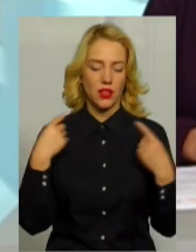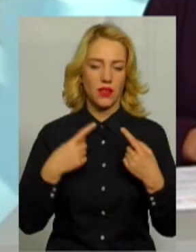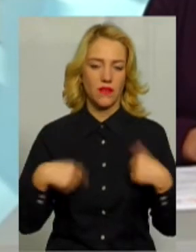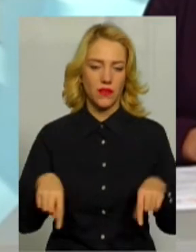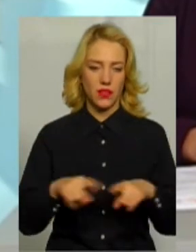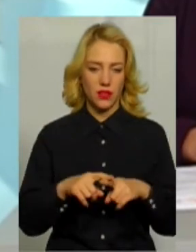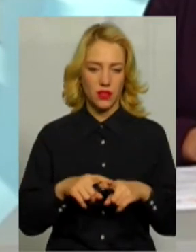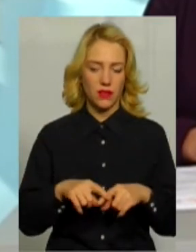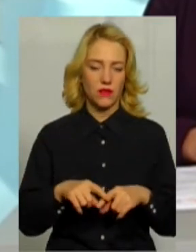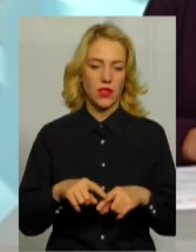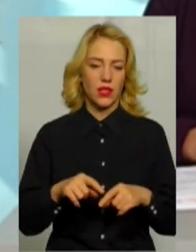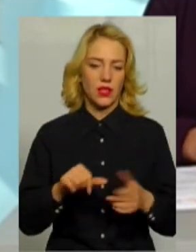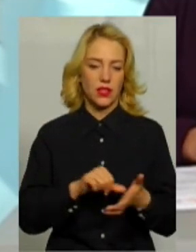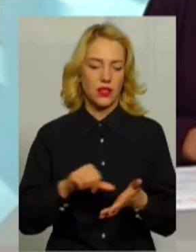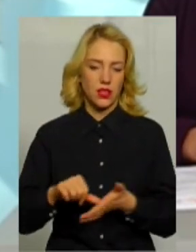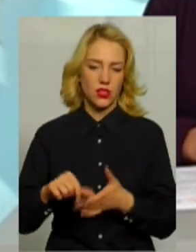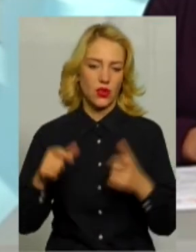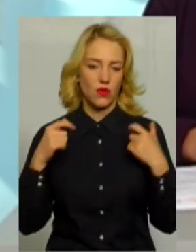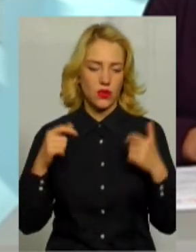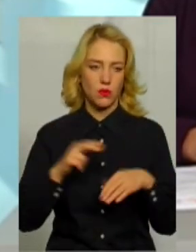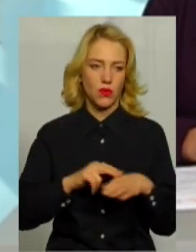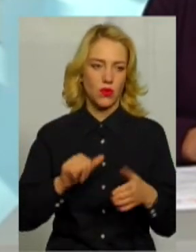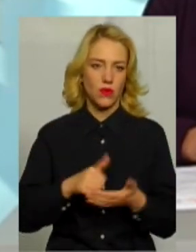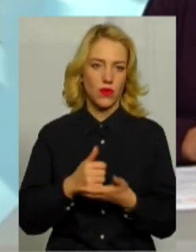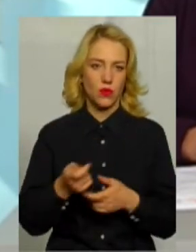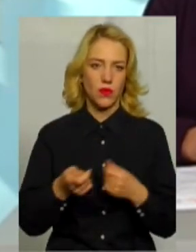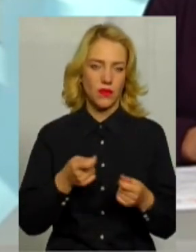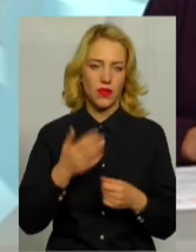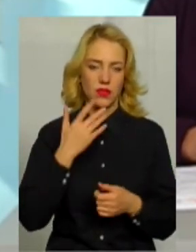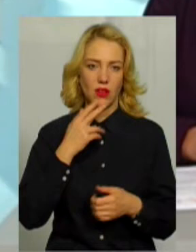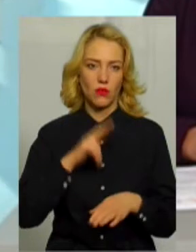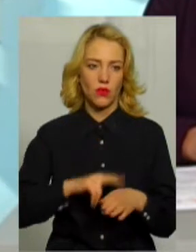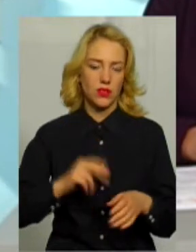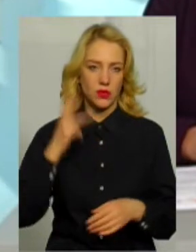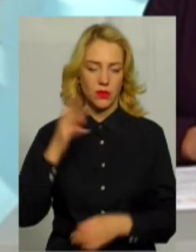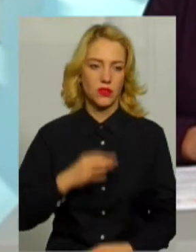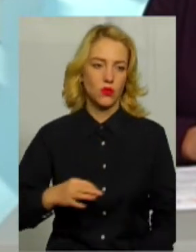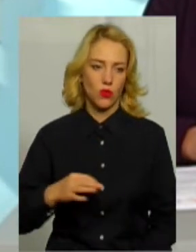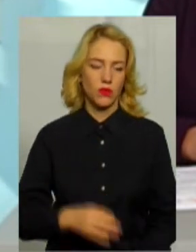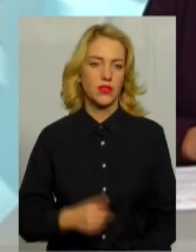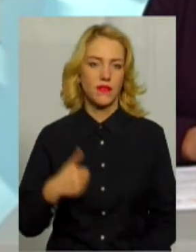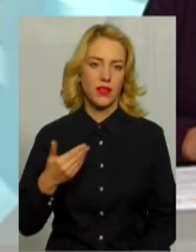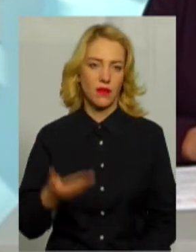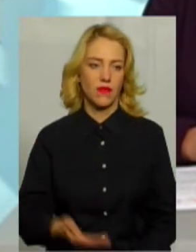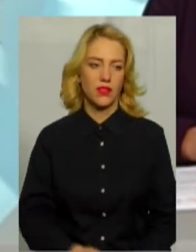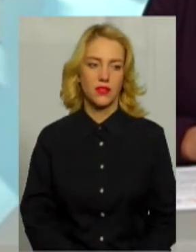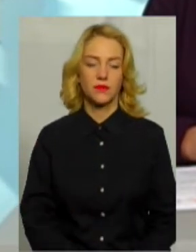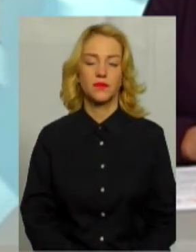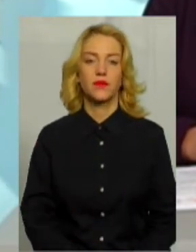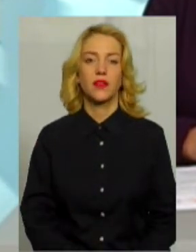дільничних офіцерів поліції, головного управління національної поліції у Хмельницькій області. Вітаю вас, пане Вадиме. Доброго вечора.